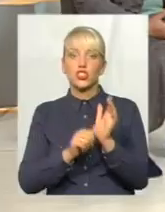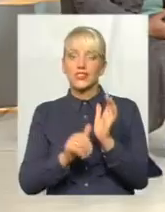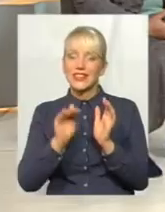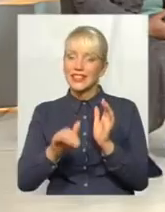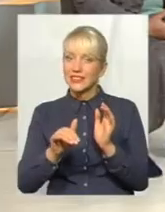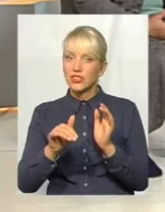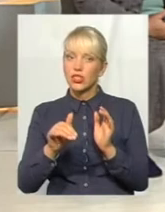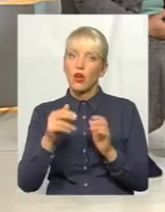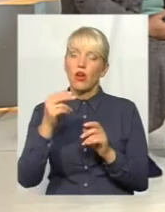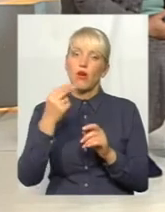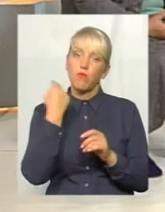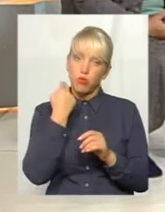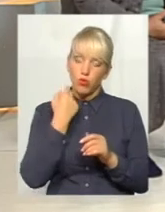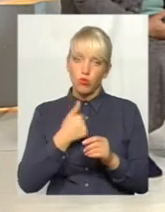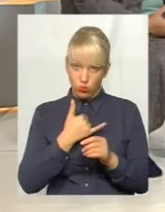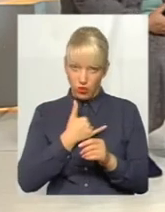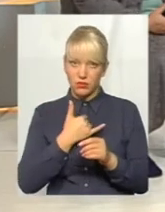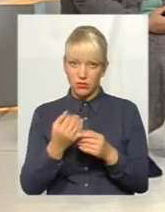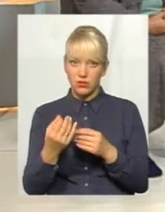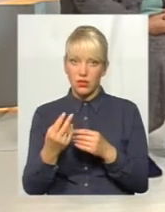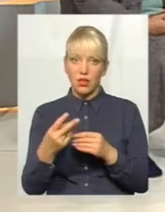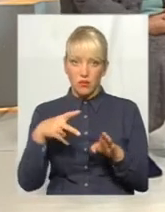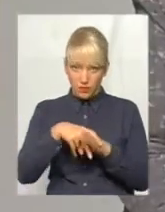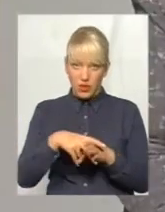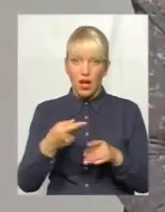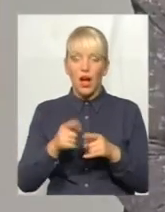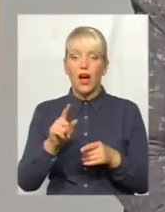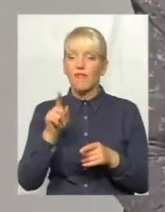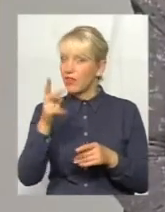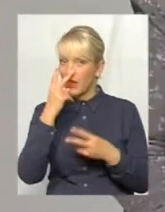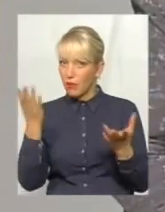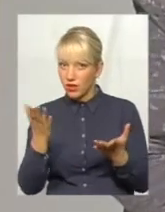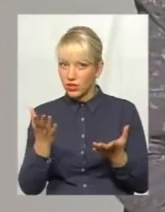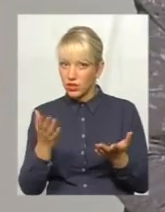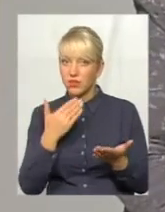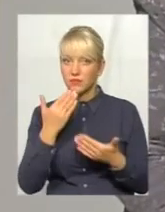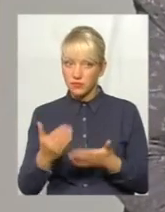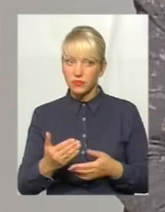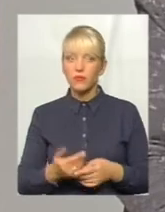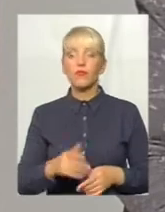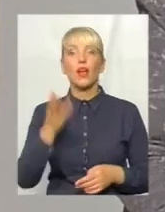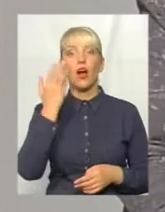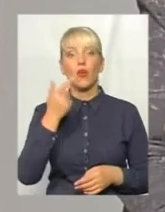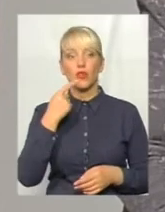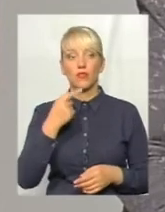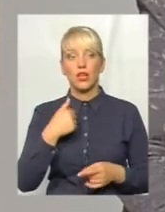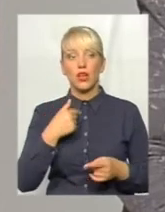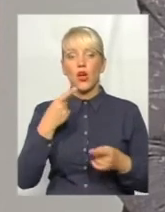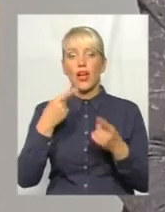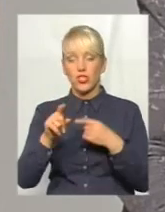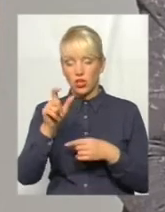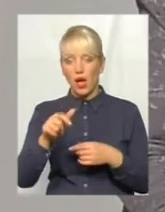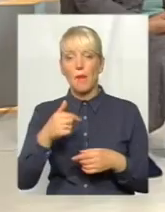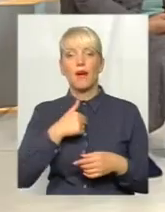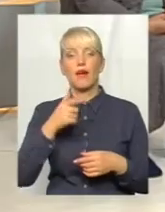Відповіді від них не було. Потім вони сказали, ну дійсно, ми вже побачили, що це дійсно не ваш чоловік, а інша особа. Я кажу, мені від того не